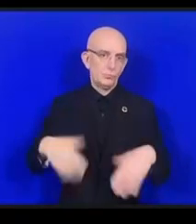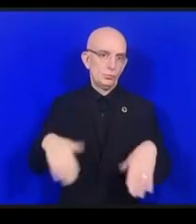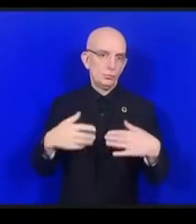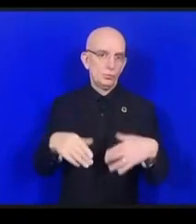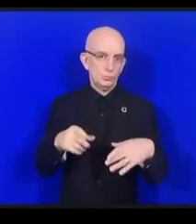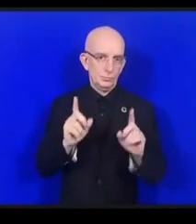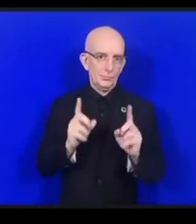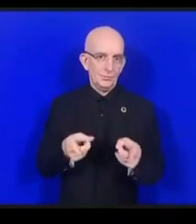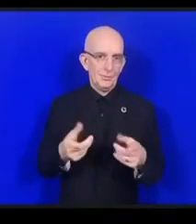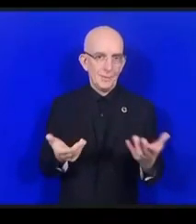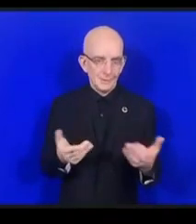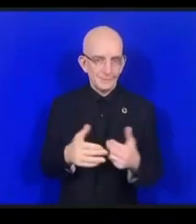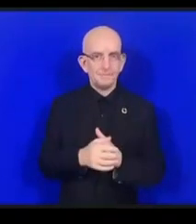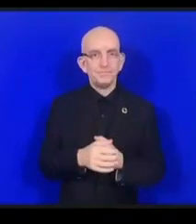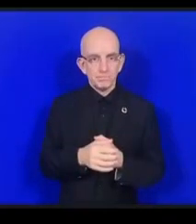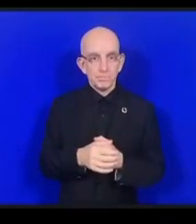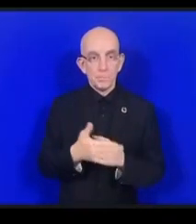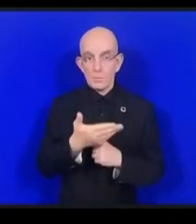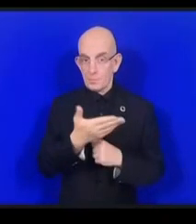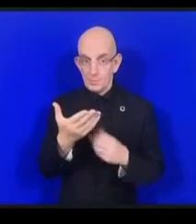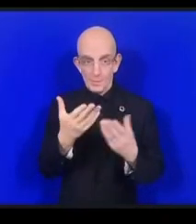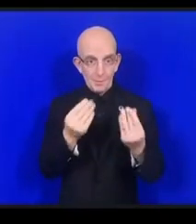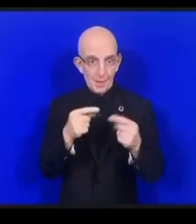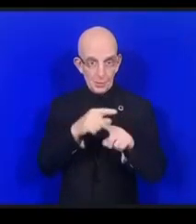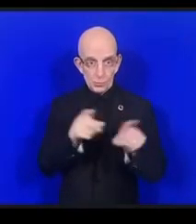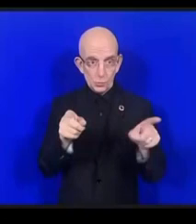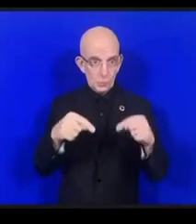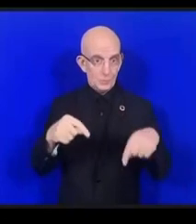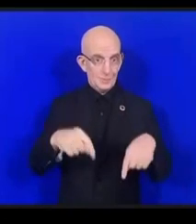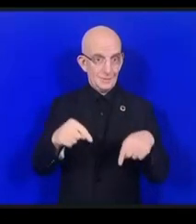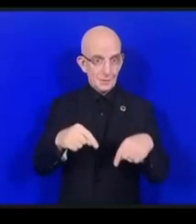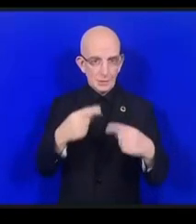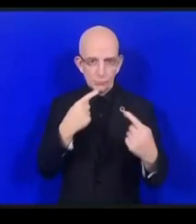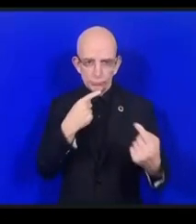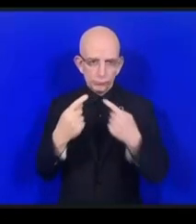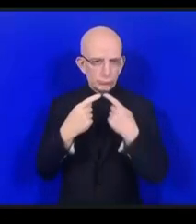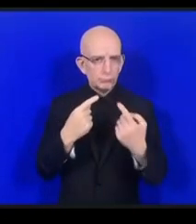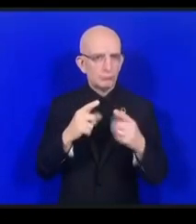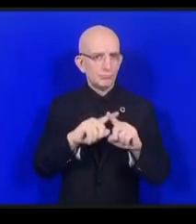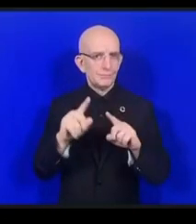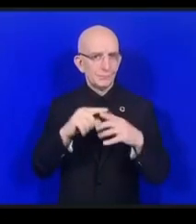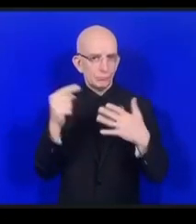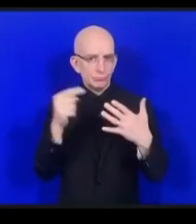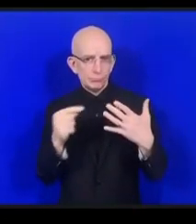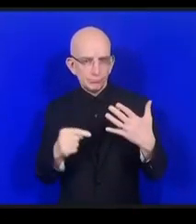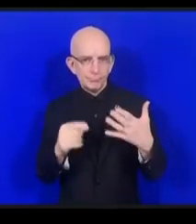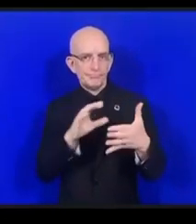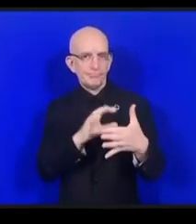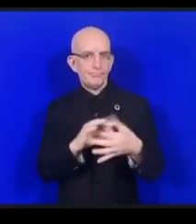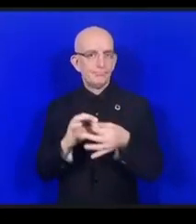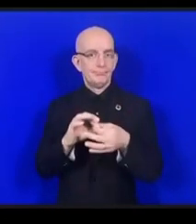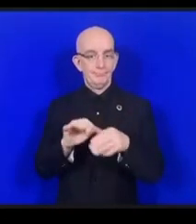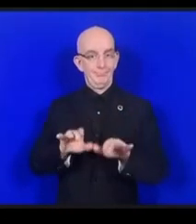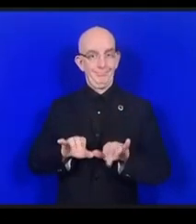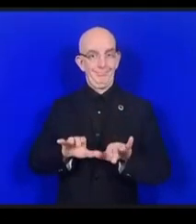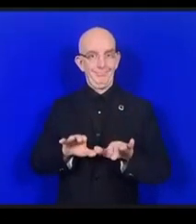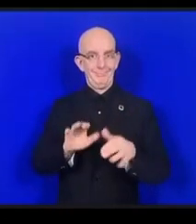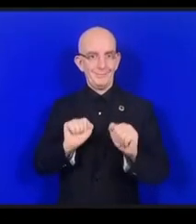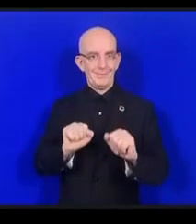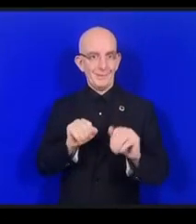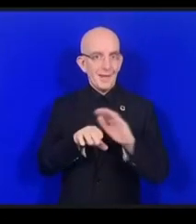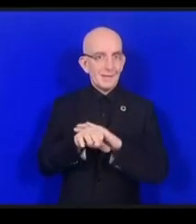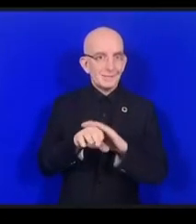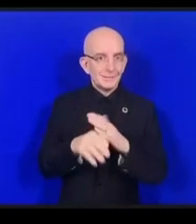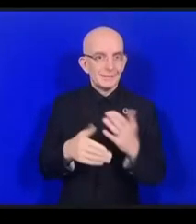et aux appareils numériques. Mais c'est ce qui passe par ces différents appareils qui est tout aussi important. Alors, l'OER,